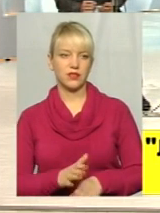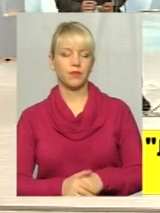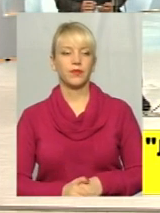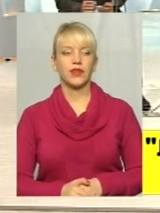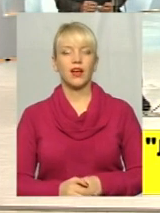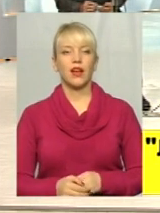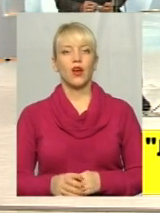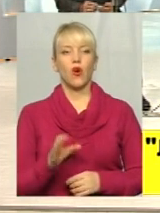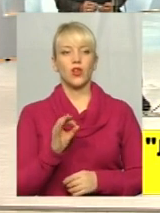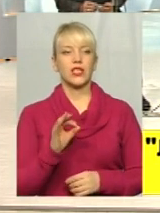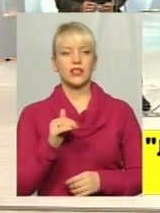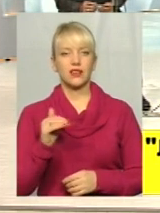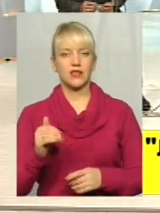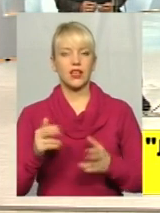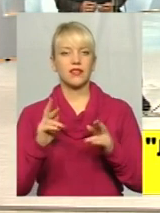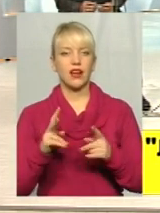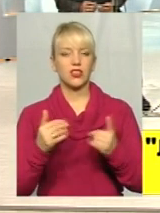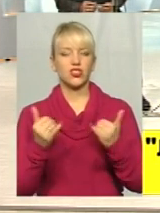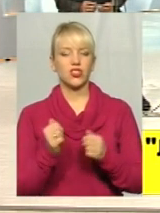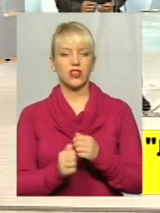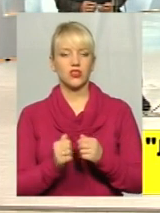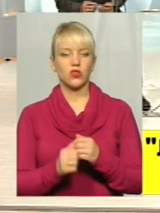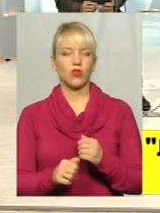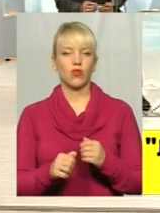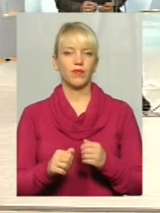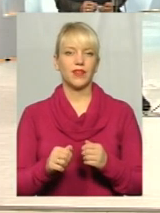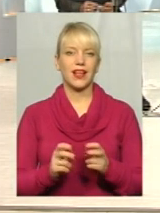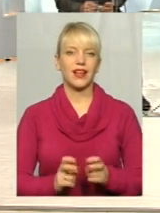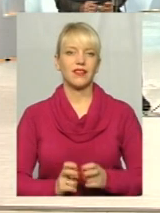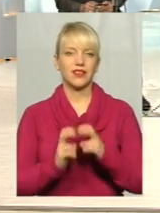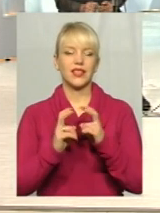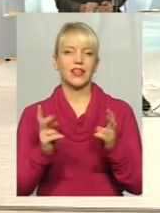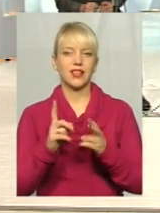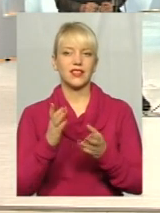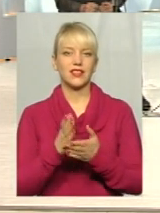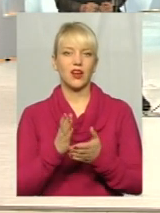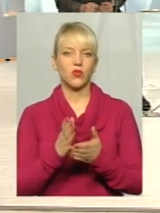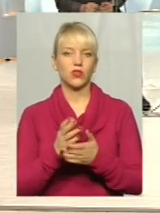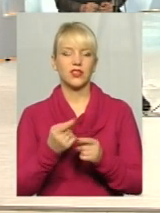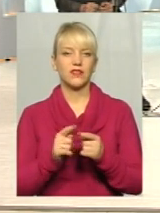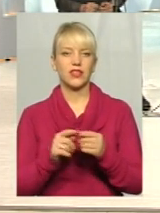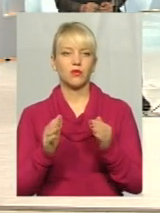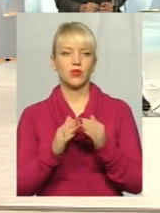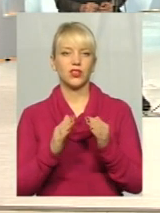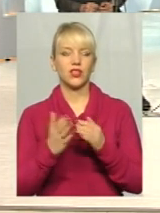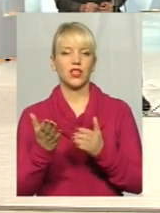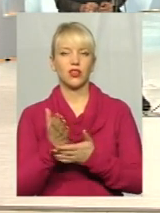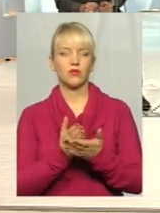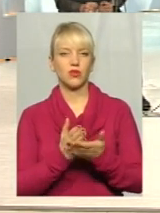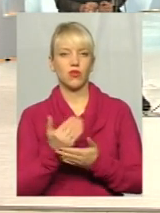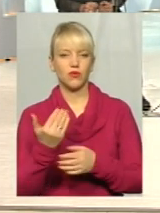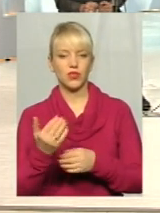а як часто ліфти, ліфти, які знаходяться в тих будинках, які ви обслуговуєте,